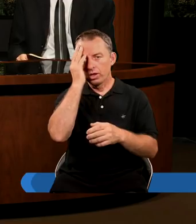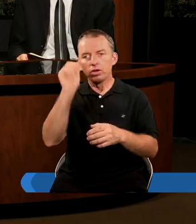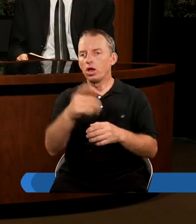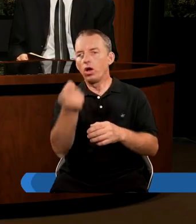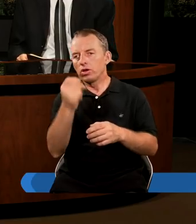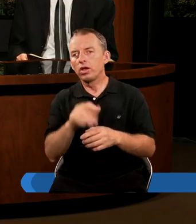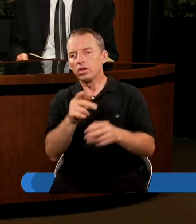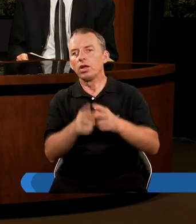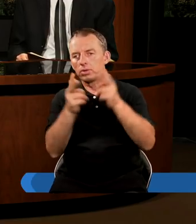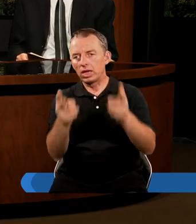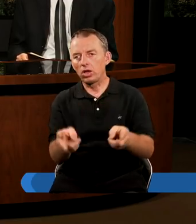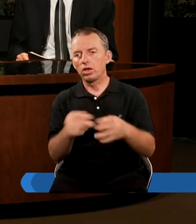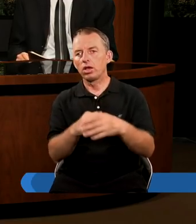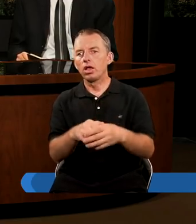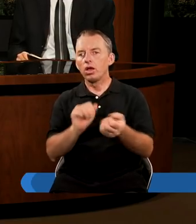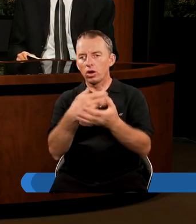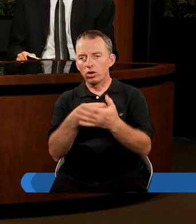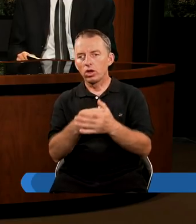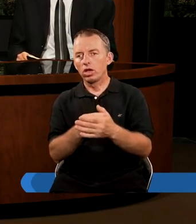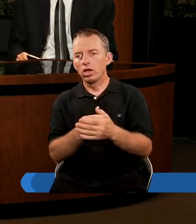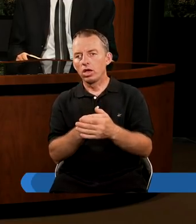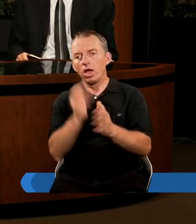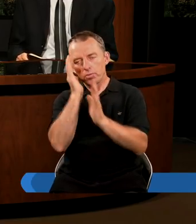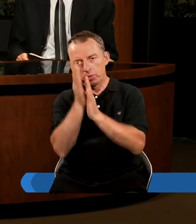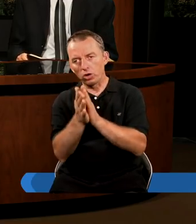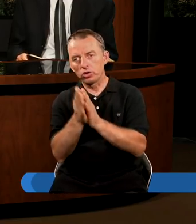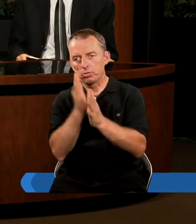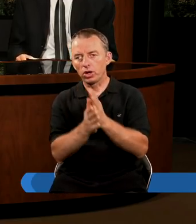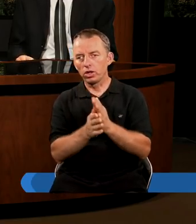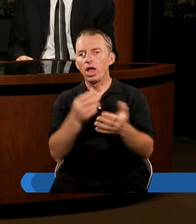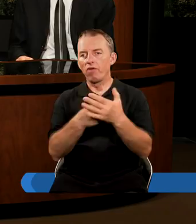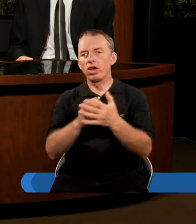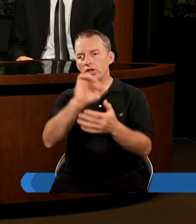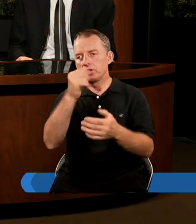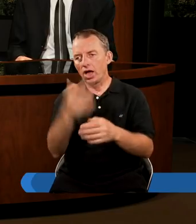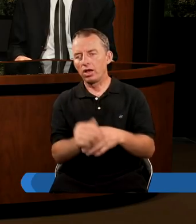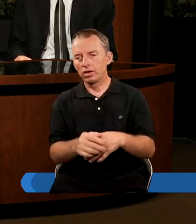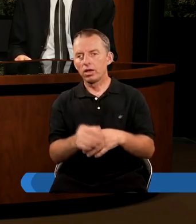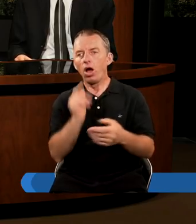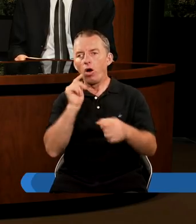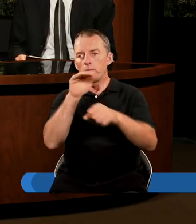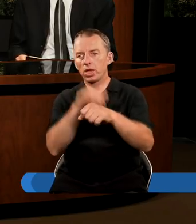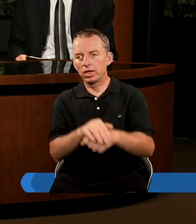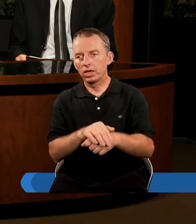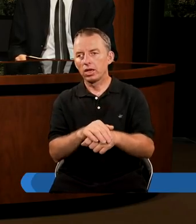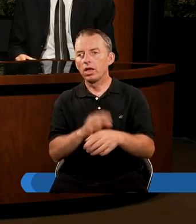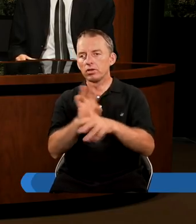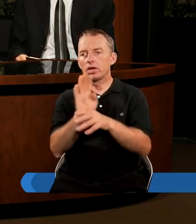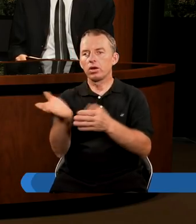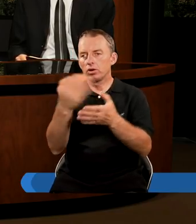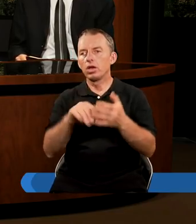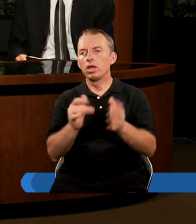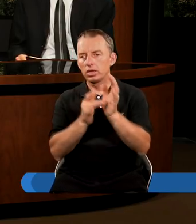do niej odwoływaliśmy w tym sezonie, aczkolwiek teraz prostszy tekst, prostszy, z Ewangelii Jana. Tam jest taka obietnica ciekawa w 14